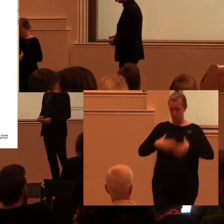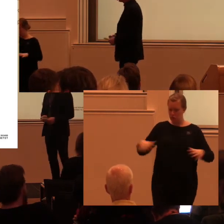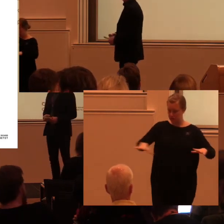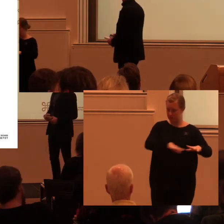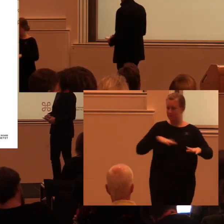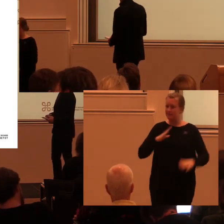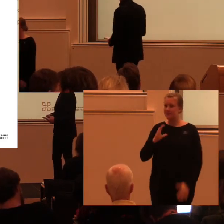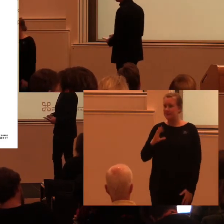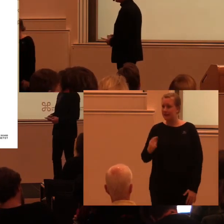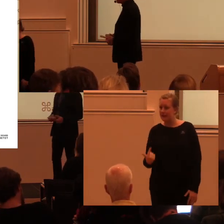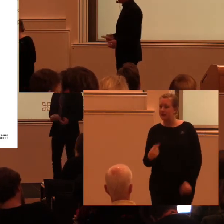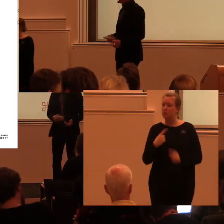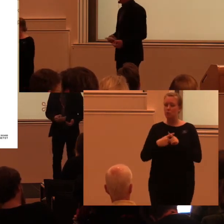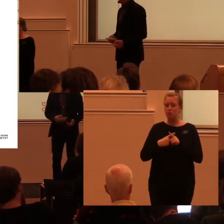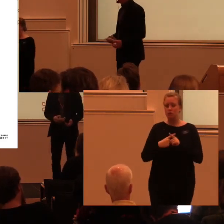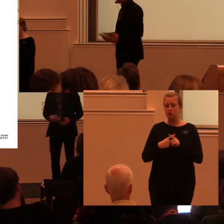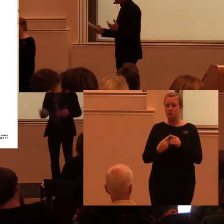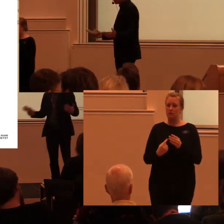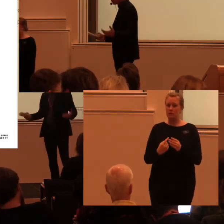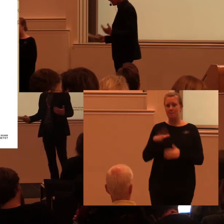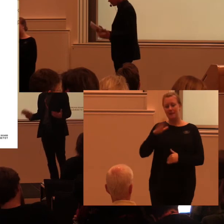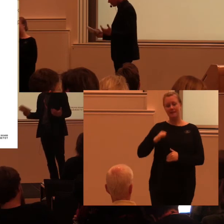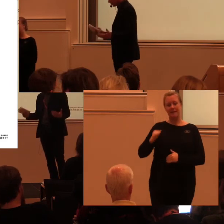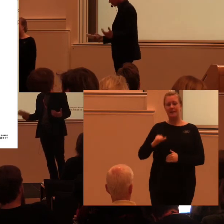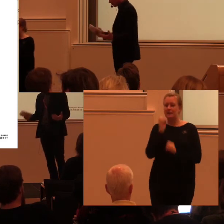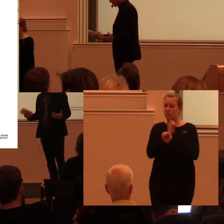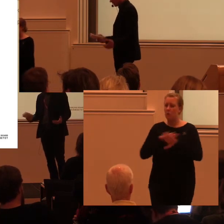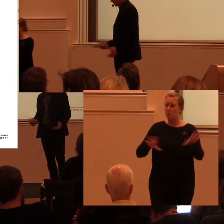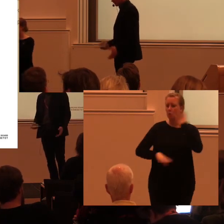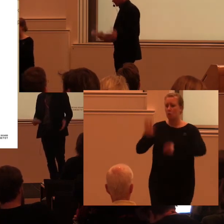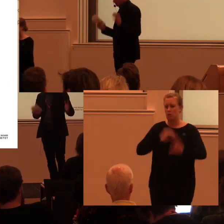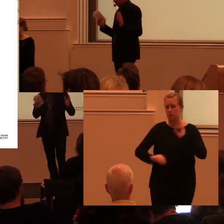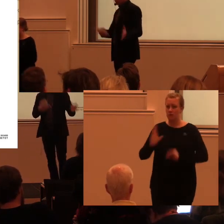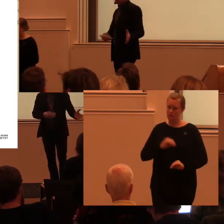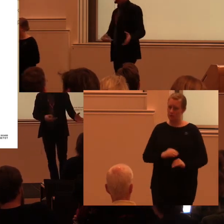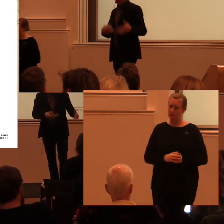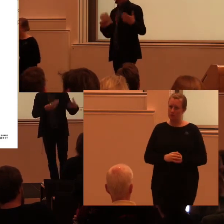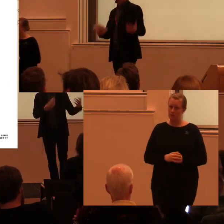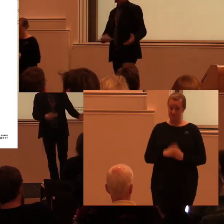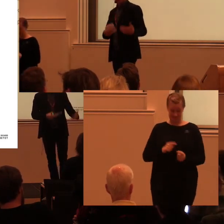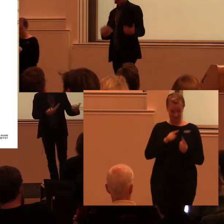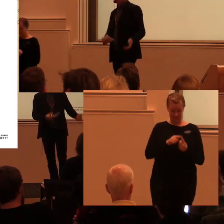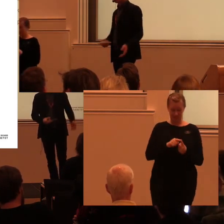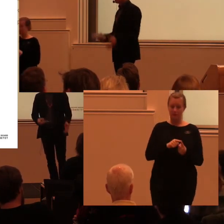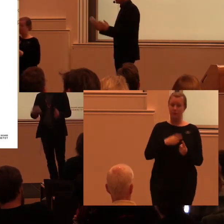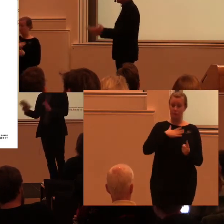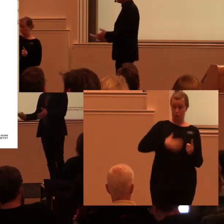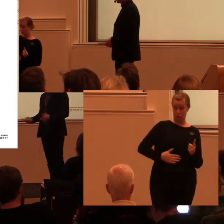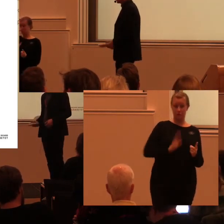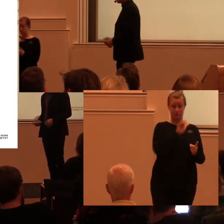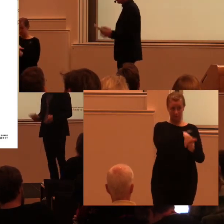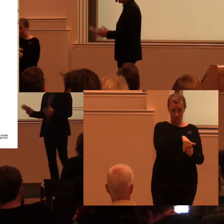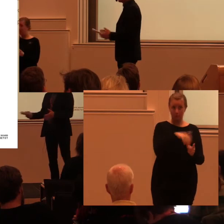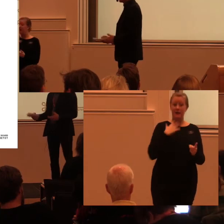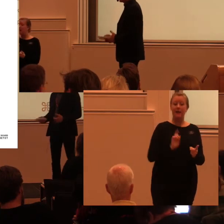Och en ökad tillgänglighet till information om kulturarbetet. Det så vi valde att dela upp de två stora bitarna. Det fysiska som man kan besöka och ta del av. det